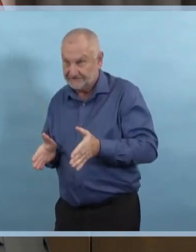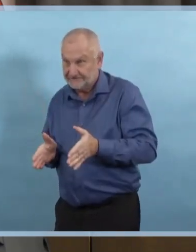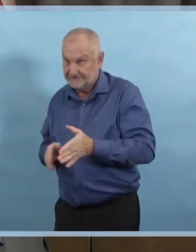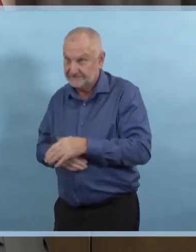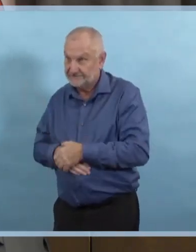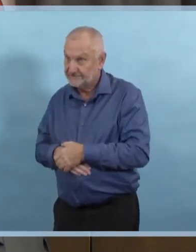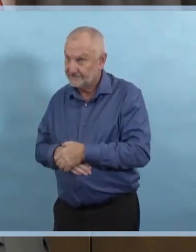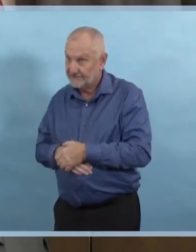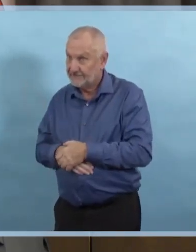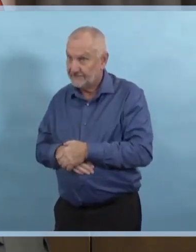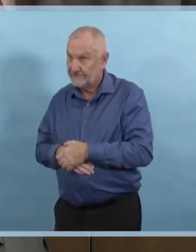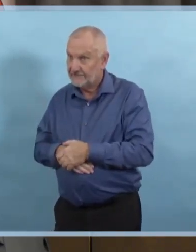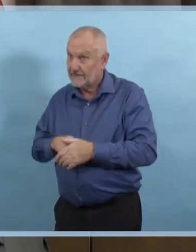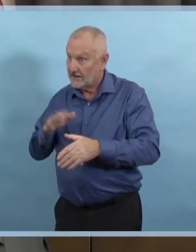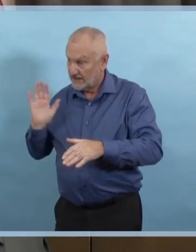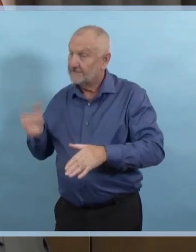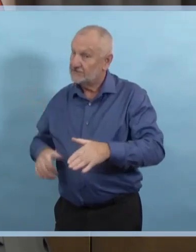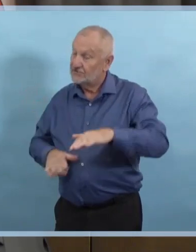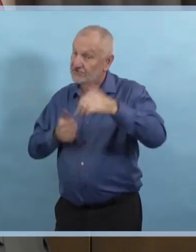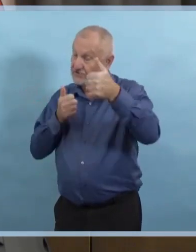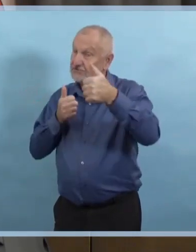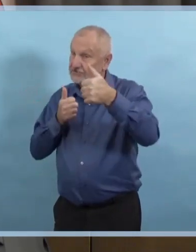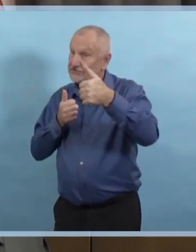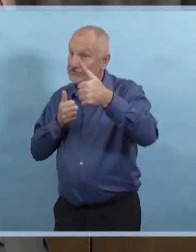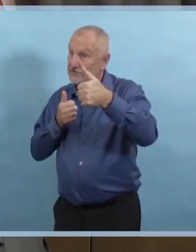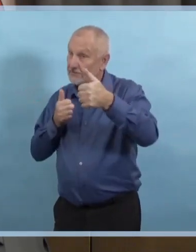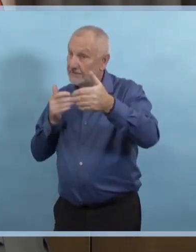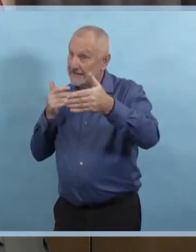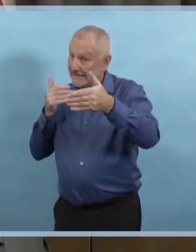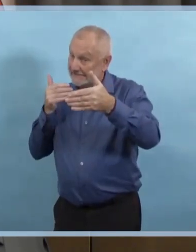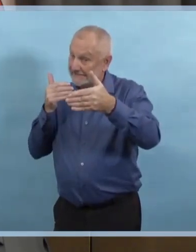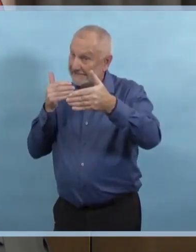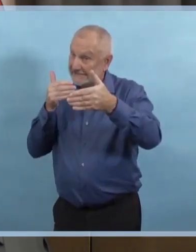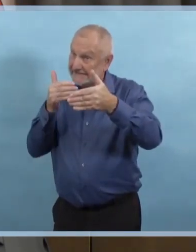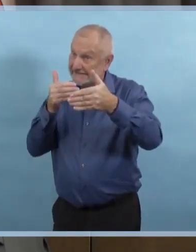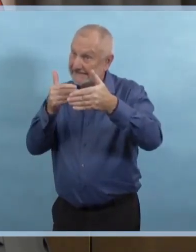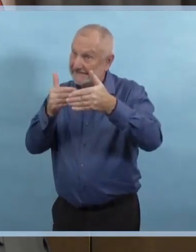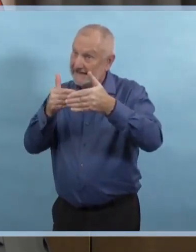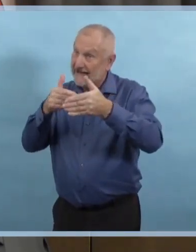mois. Mais nous ne sommes pas sans défense et nous ne sommes pas seuls.